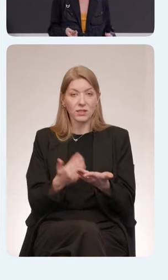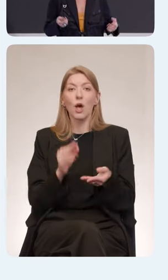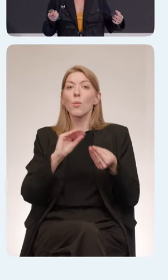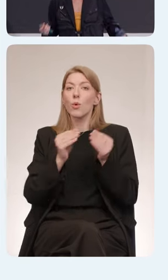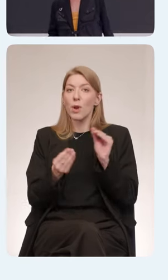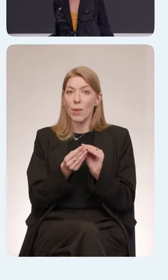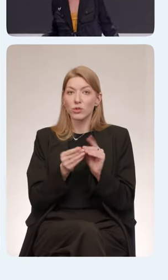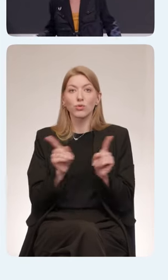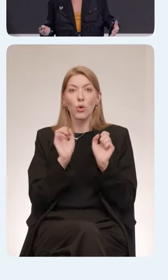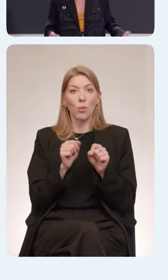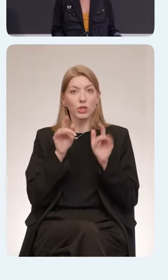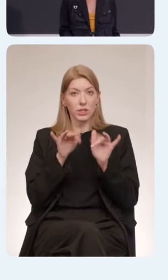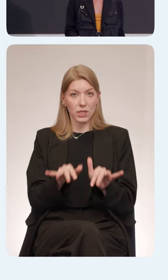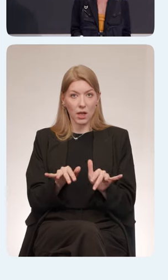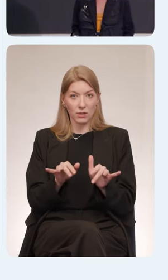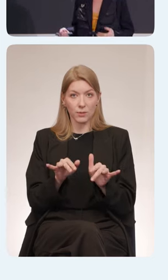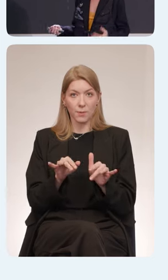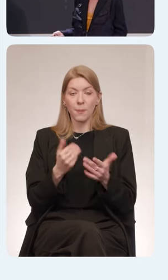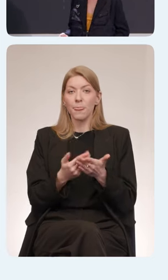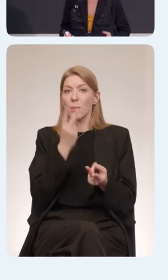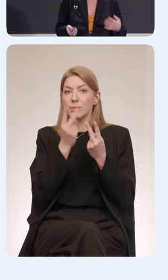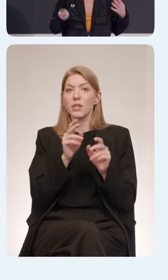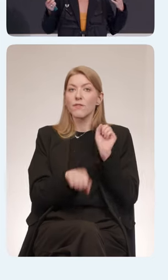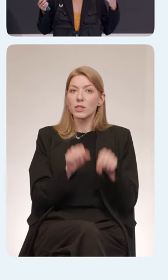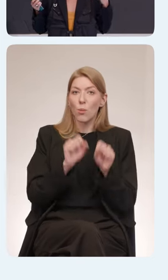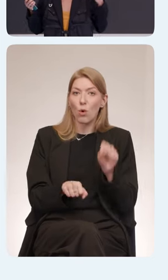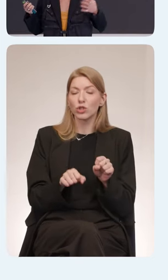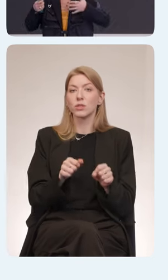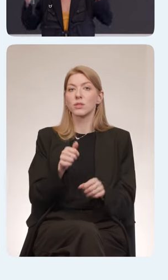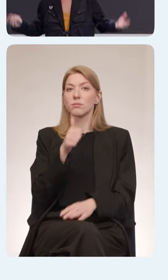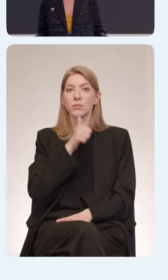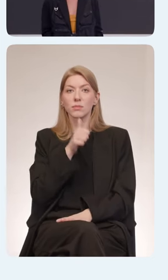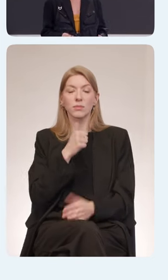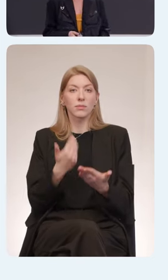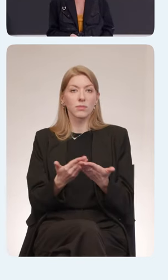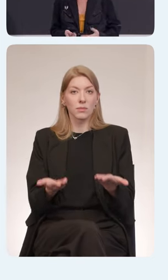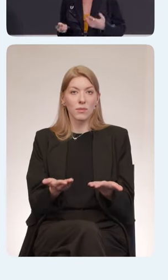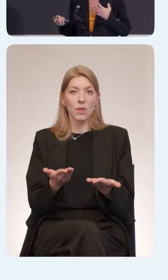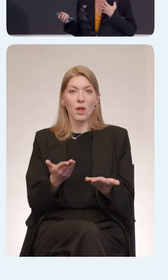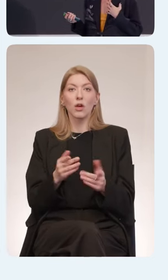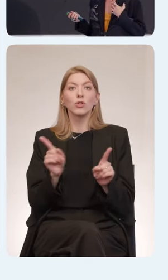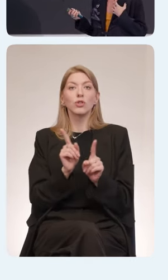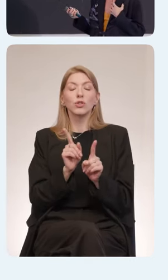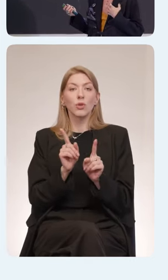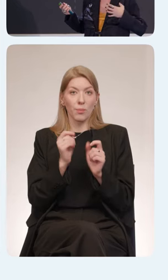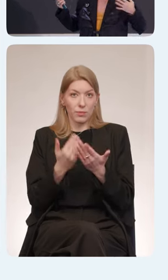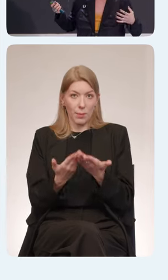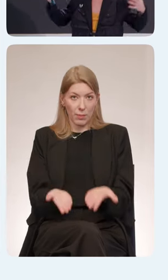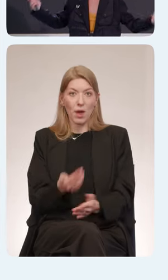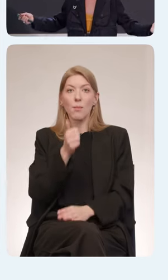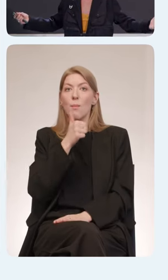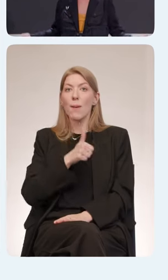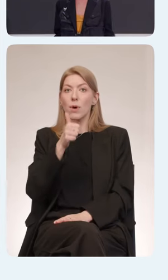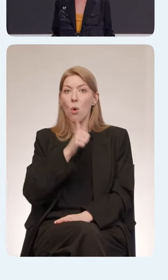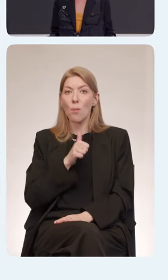людей с нетипичными возможностями. Что можно сделать? Сегментировать ЦА. Можно попробовать, конечно